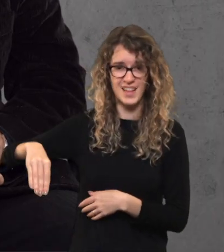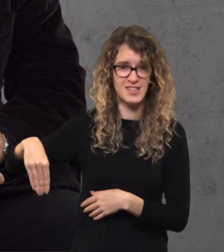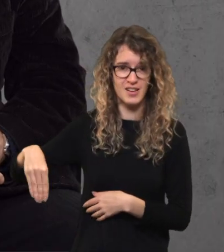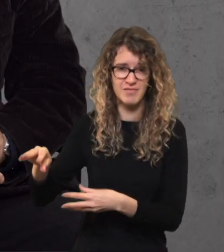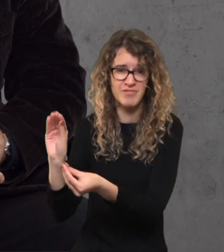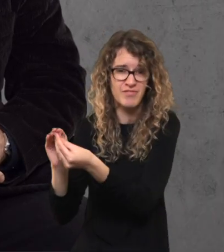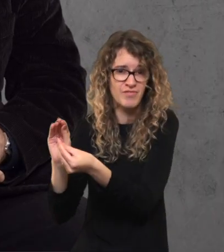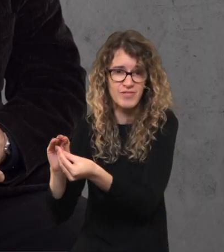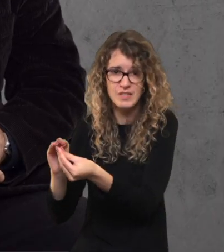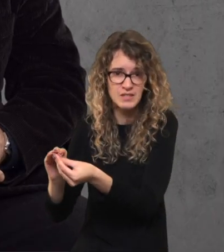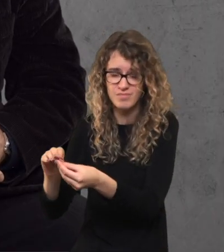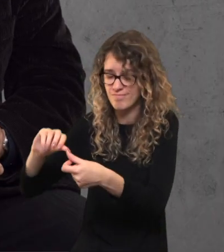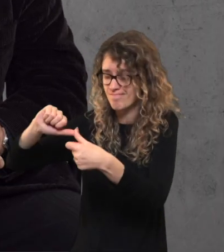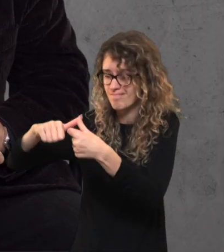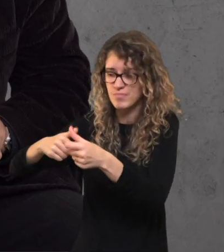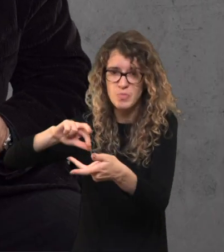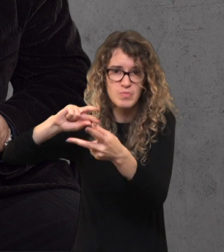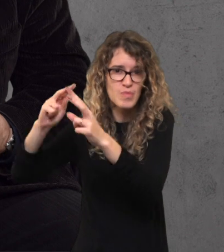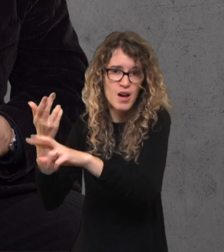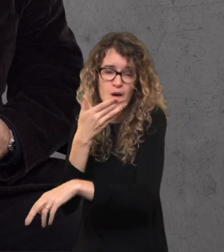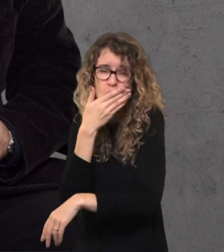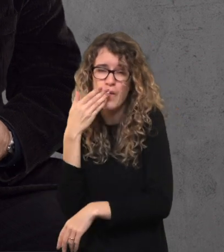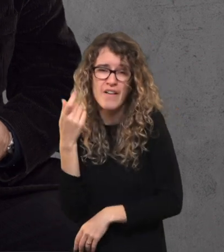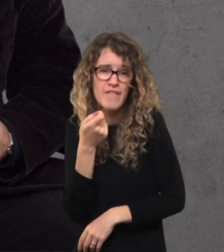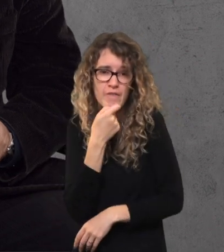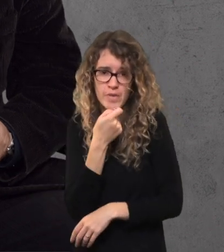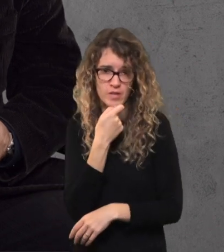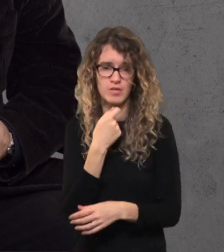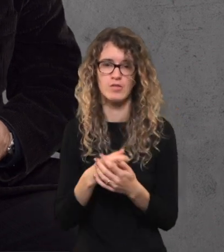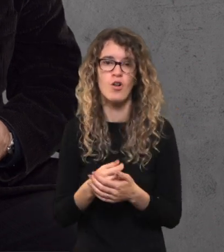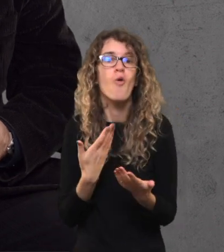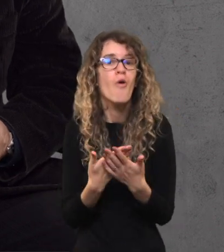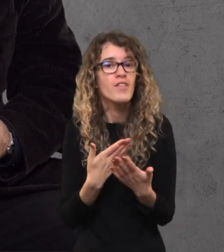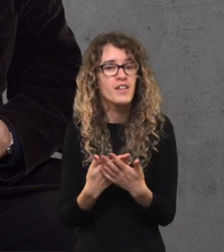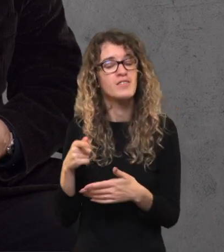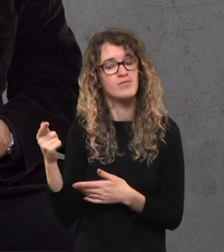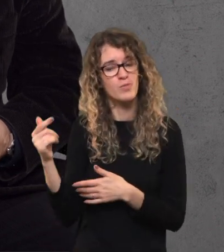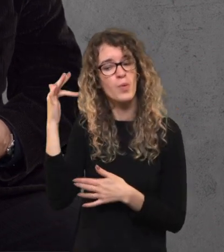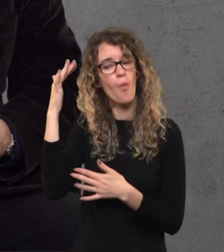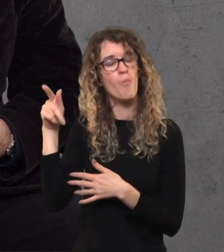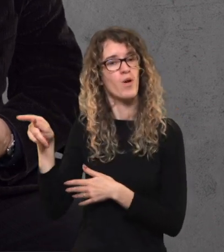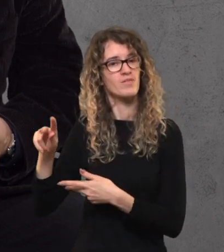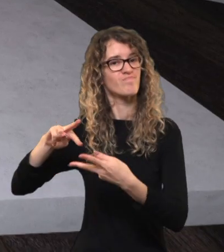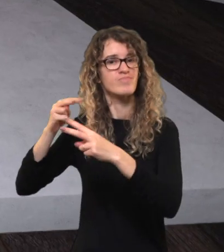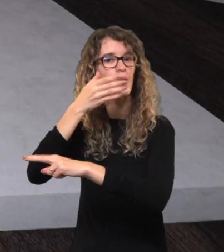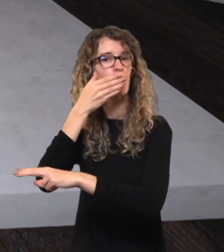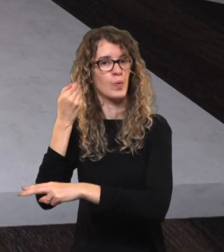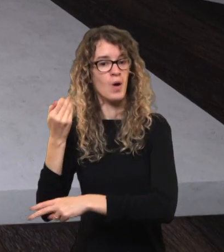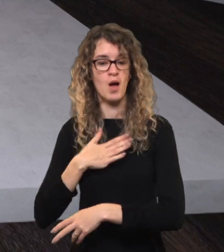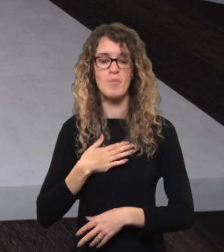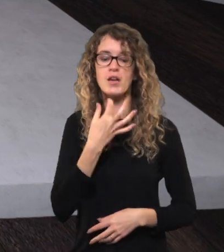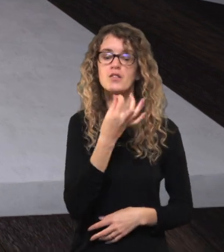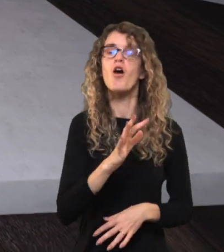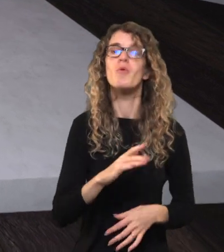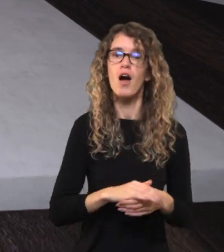stačiatikio nesikeičia. Praktiškai nesikeičia. Dėl to, kad yra samprata tokia, kad nesikeičia. Mes, sakom,